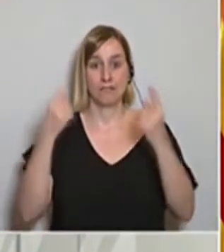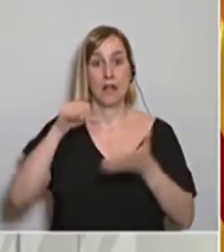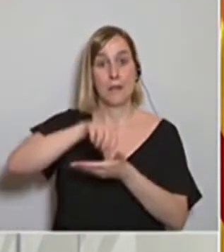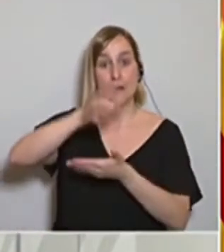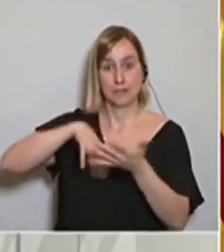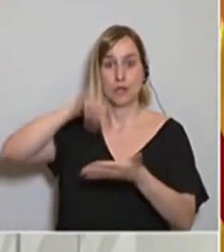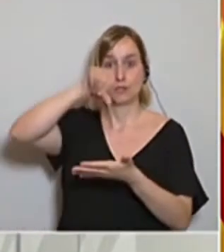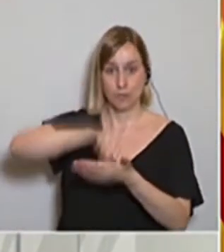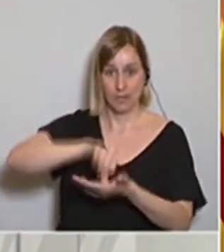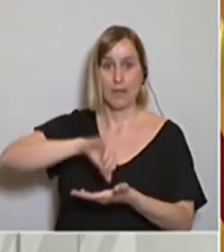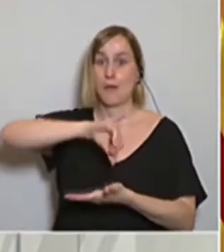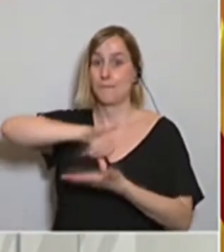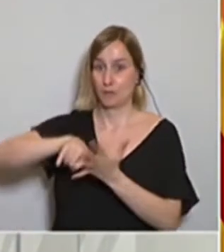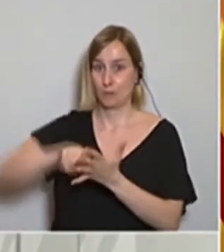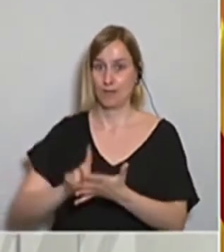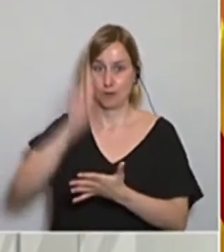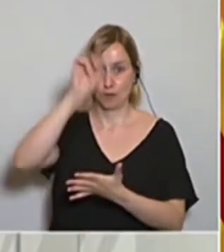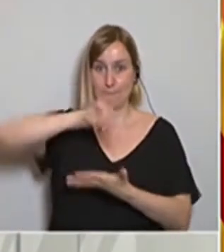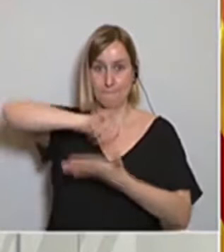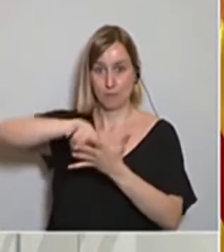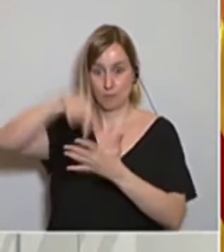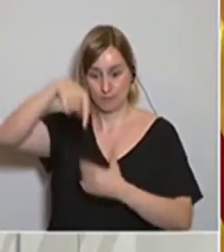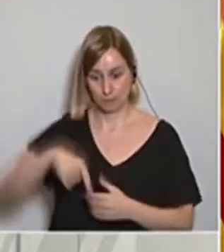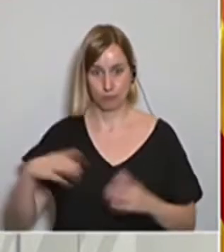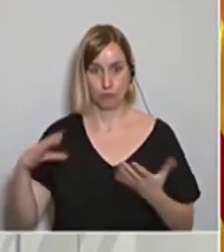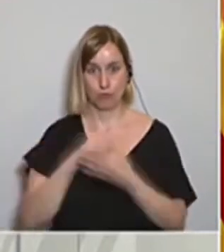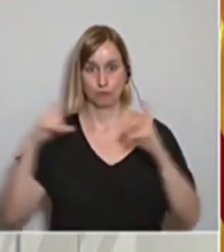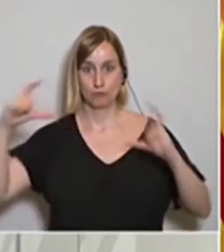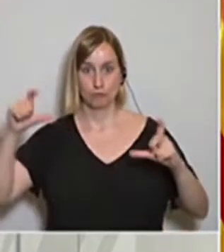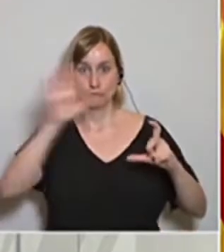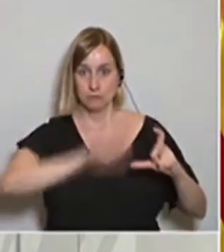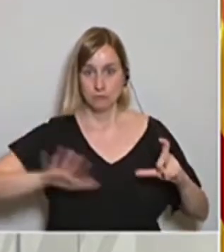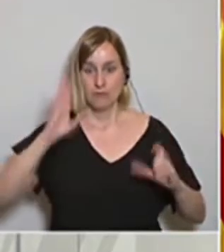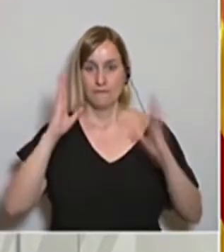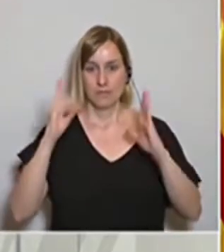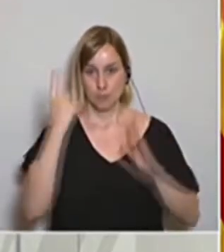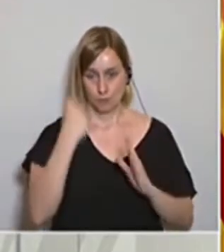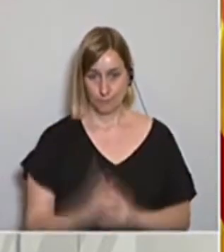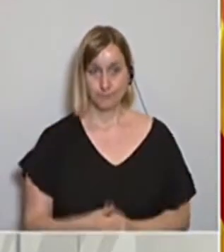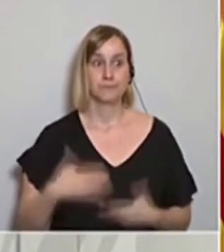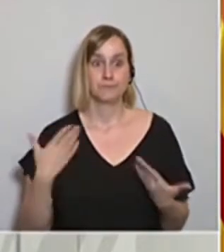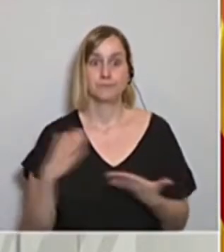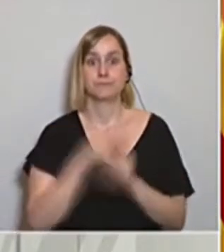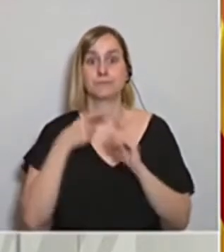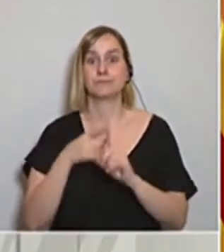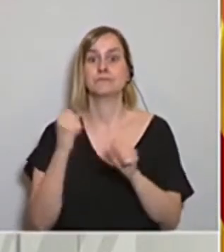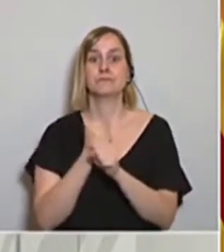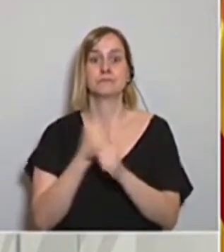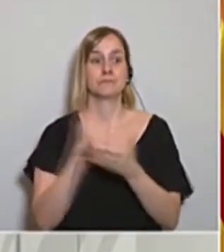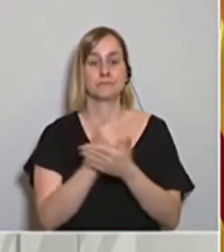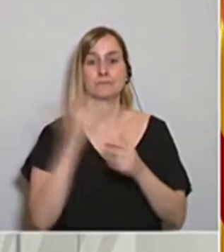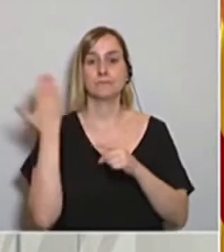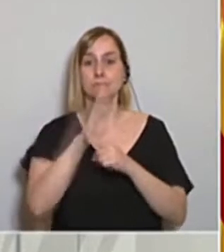Ciutat, Metropolitana Nord, Metropolitana Sud. Per tant, aquest és el pas on estem ara. I estem treballant totes les propostes